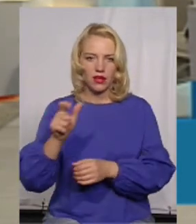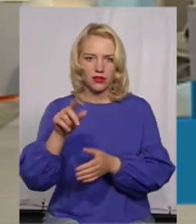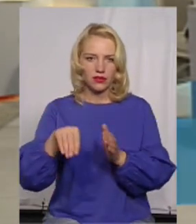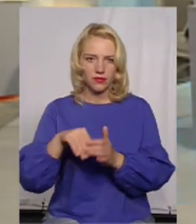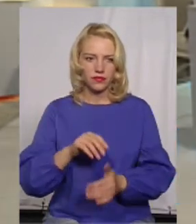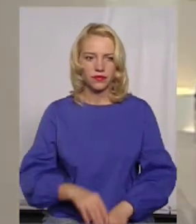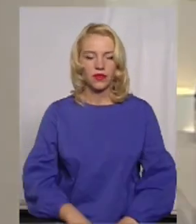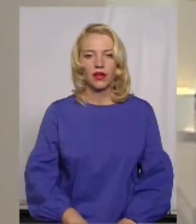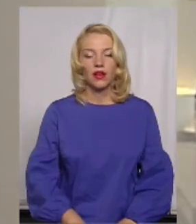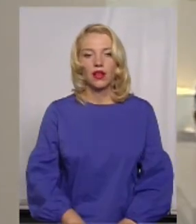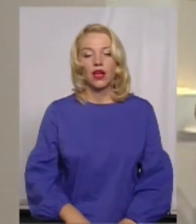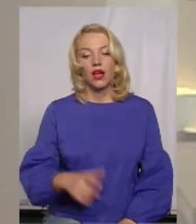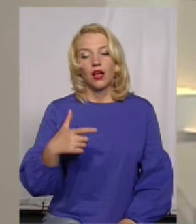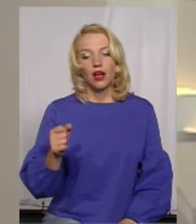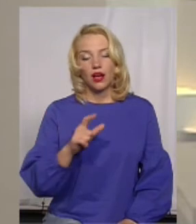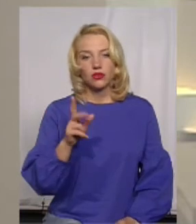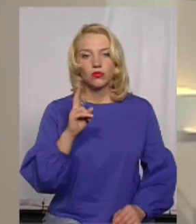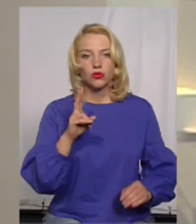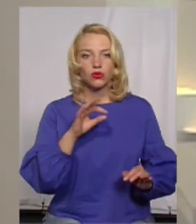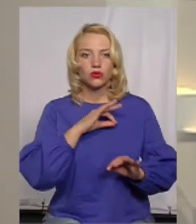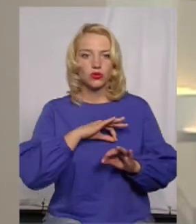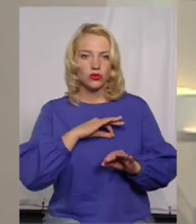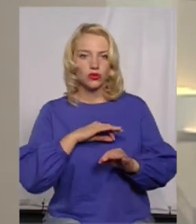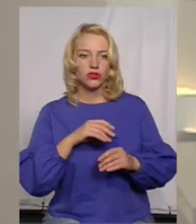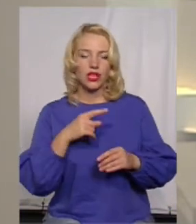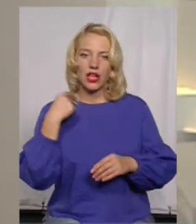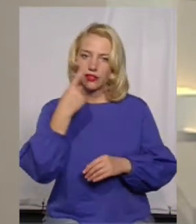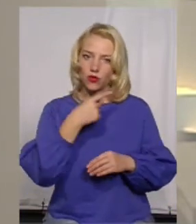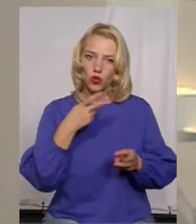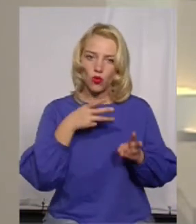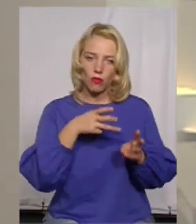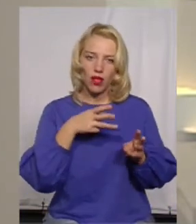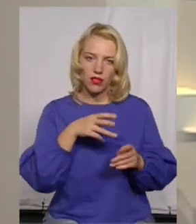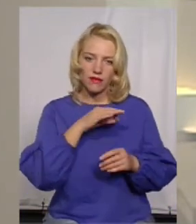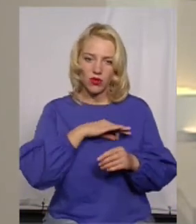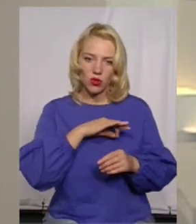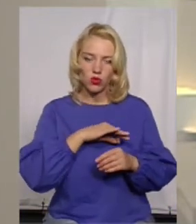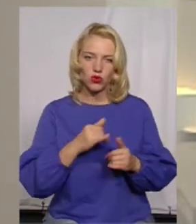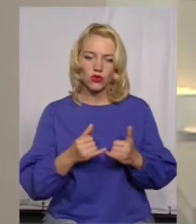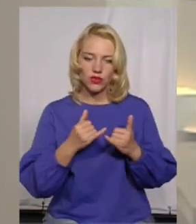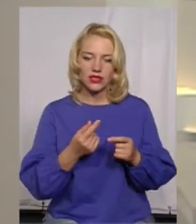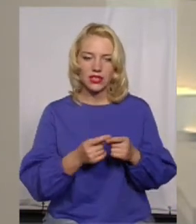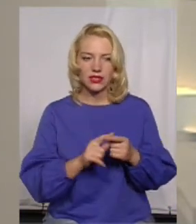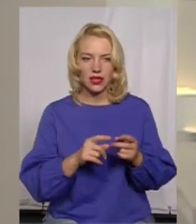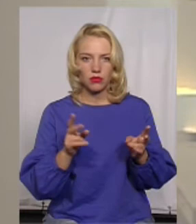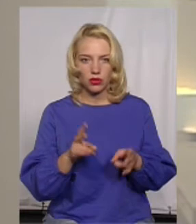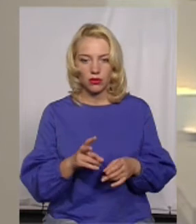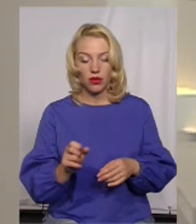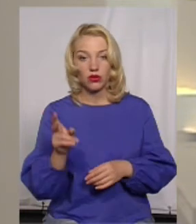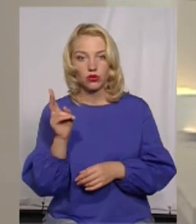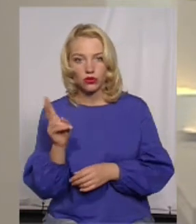користується по-різному. Хтось індивідуальне опалення використовує газ саме для цієї потреби.